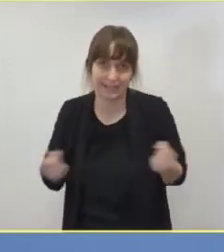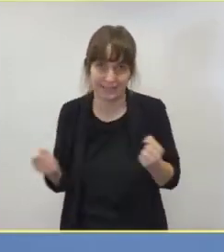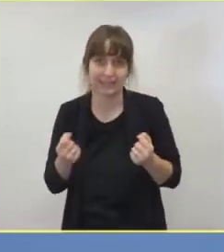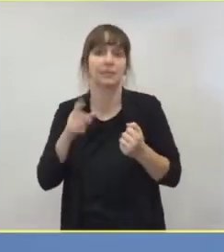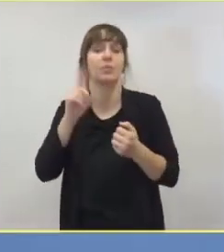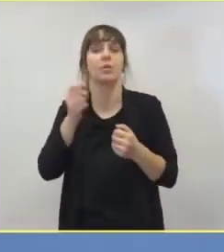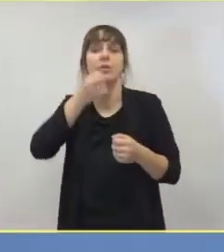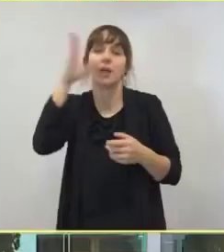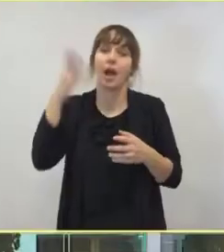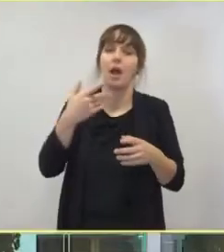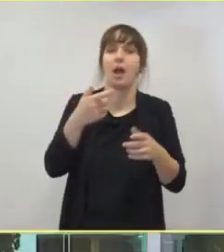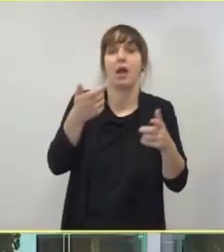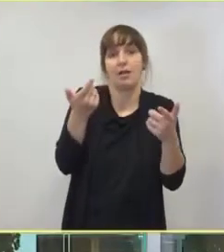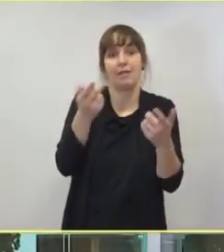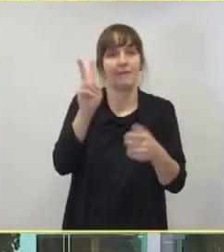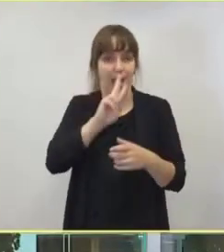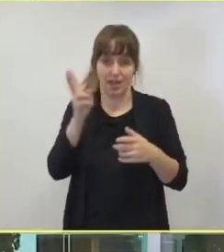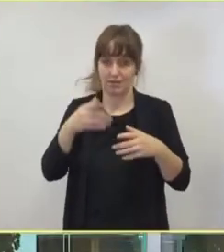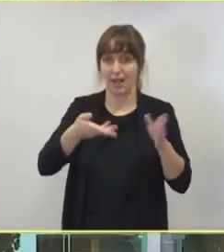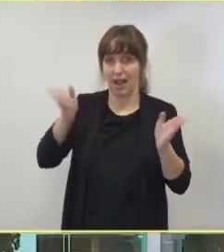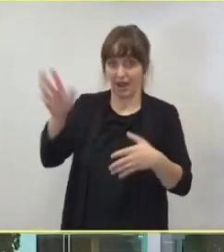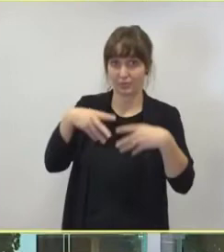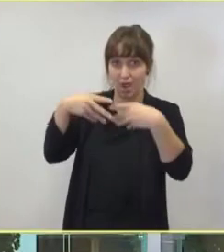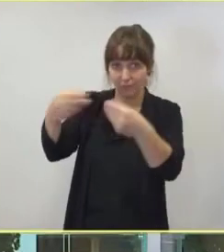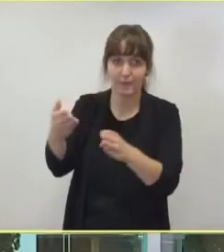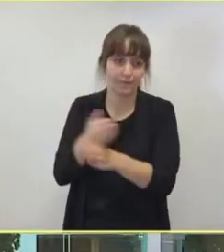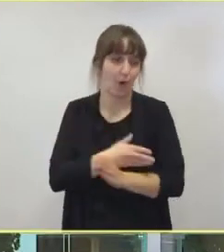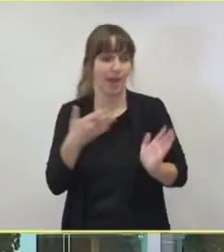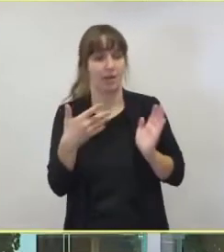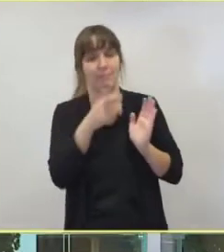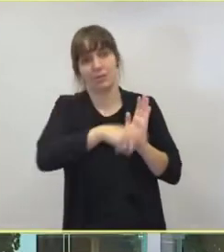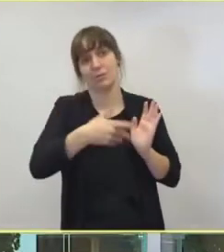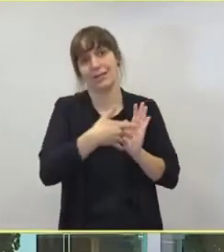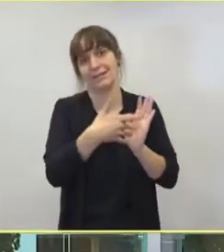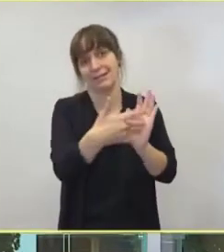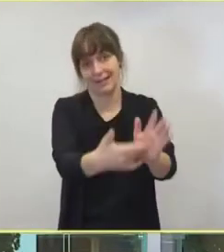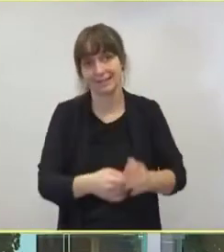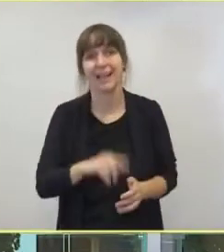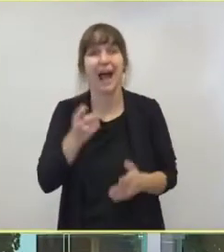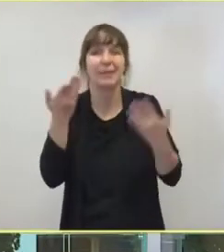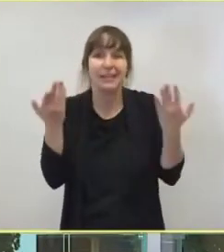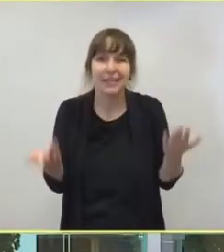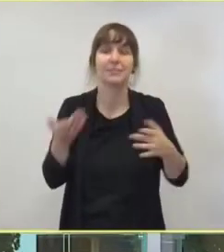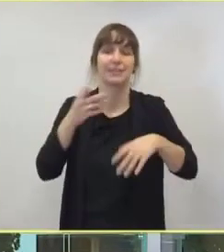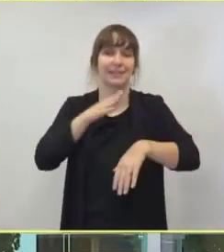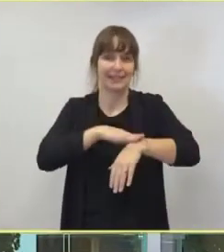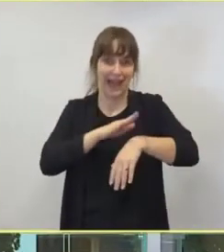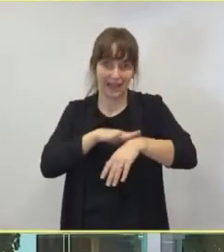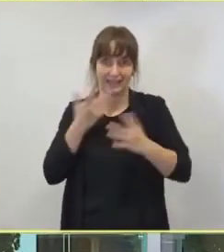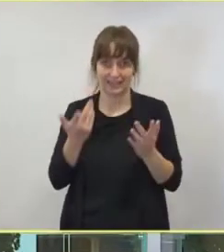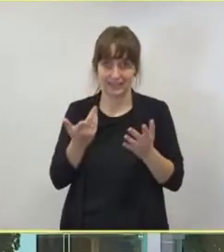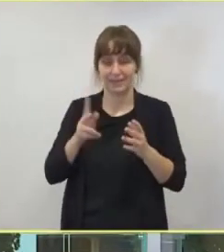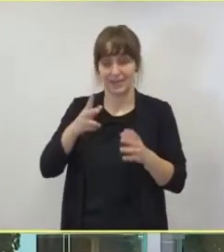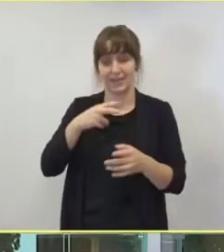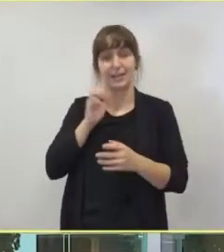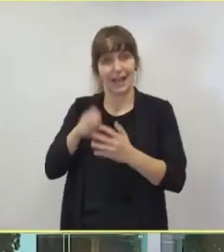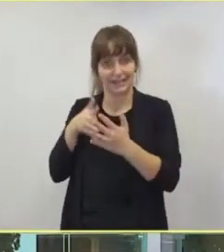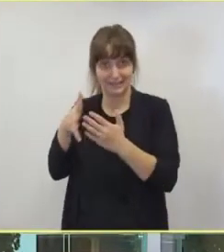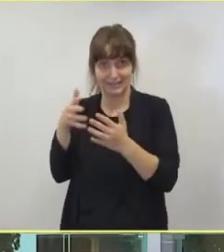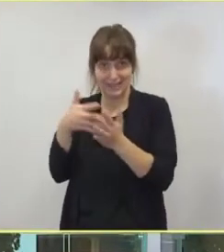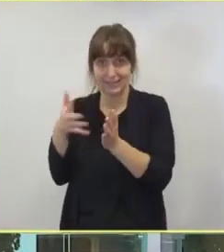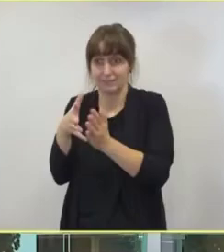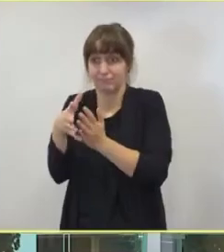getestet vor Krankenhausaufnahme. Das Problem ist natürlich, dass aufgrund der Inkubationszeit und der Tatsache, dass einige